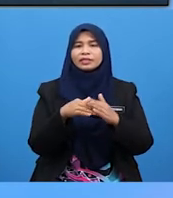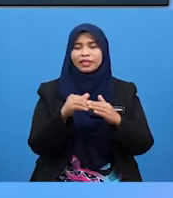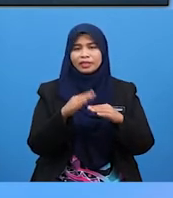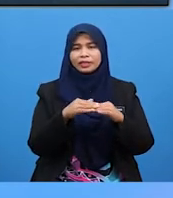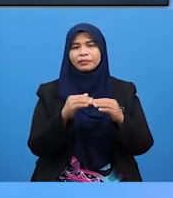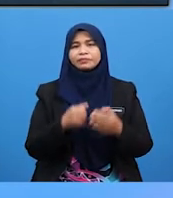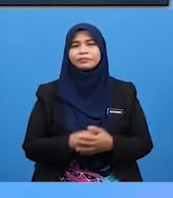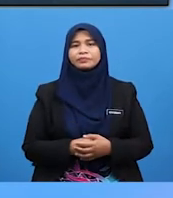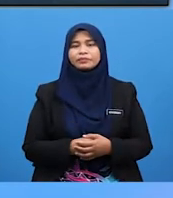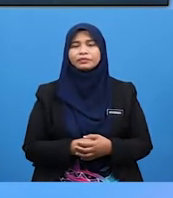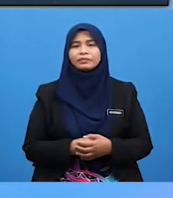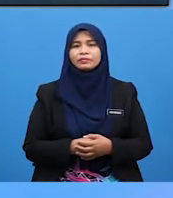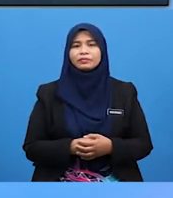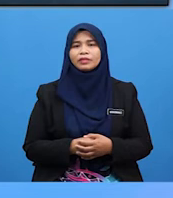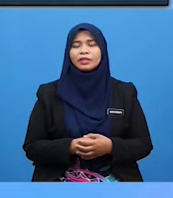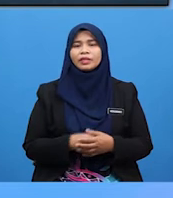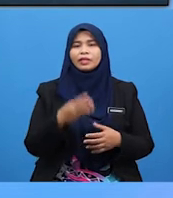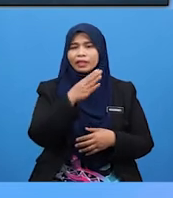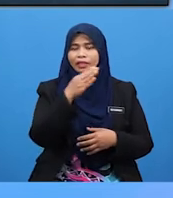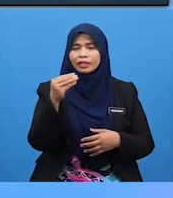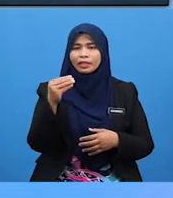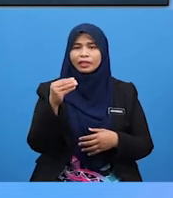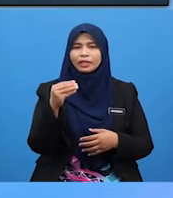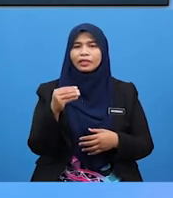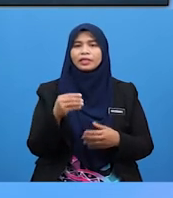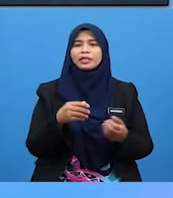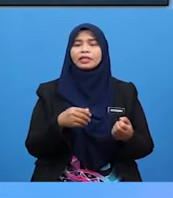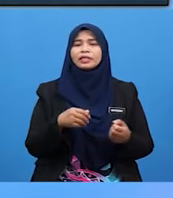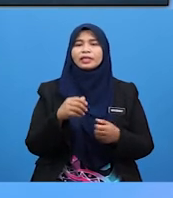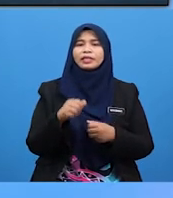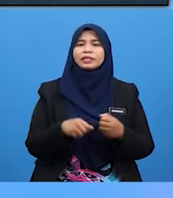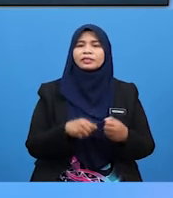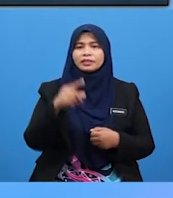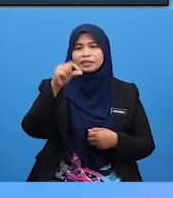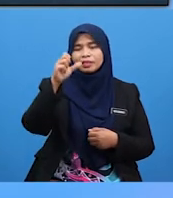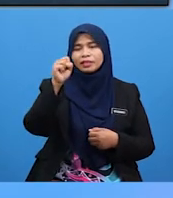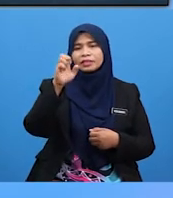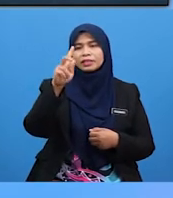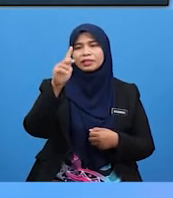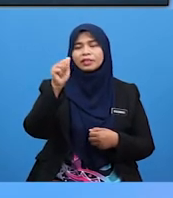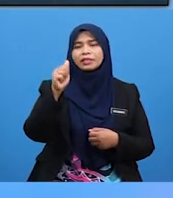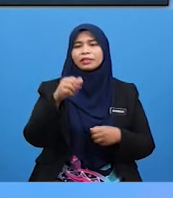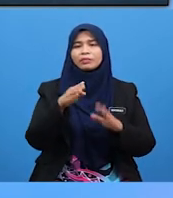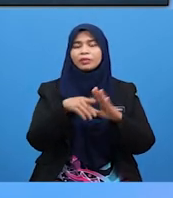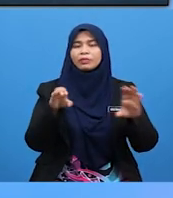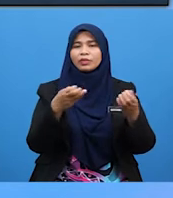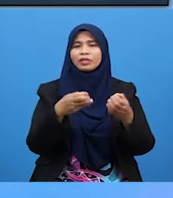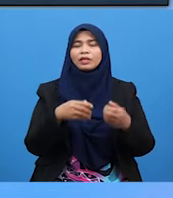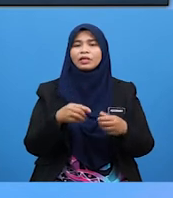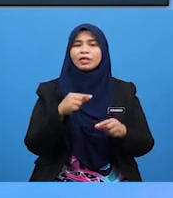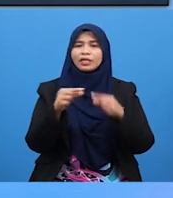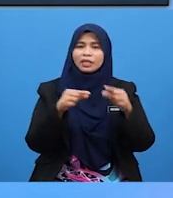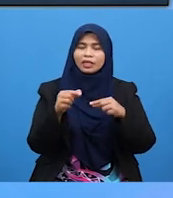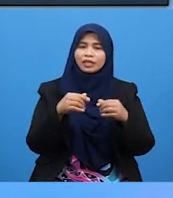jari. Manakala Gesekan adalah Perbuatan Menggerak